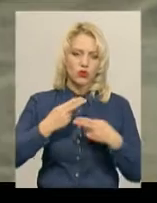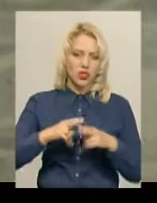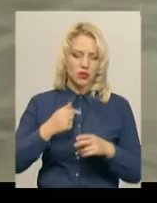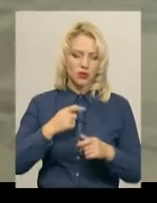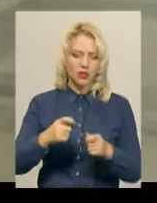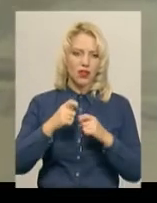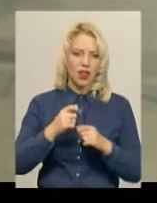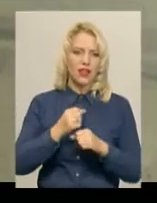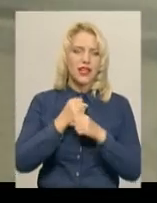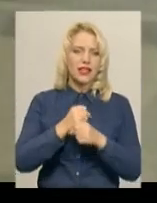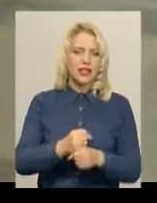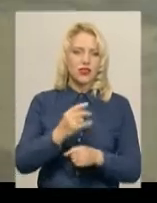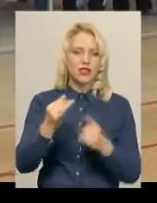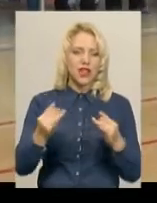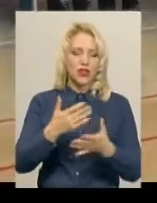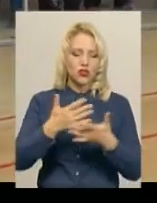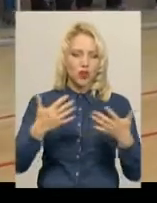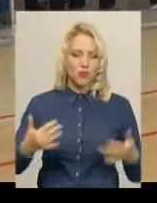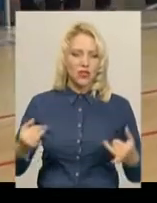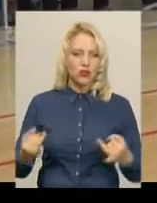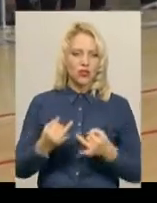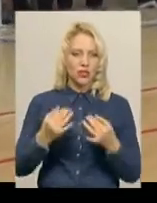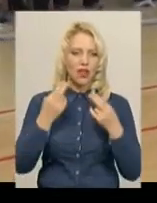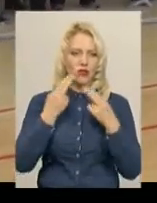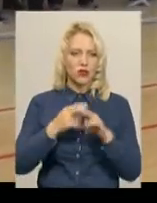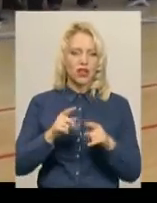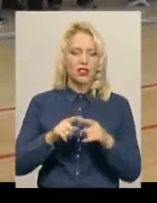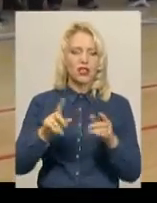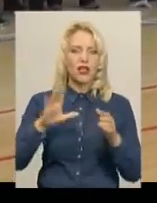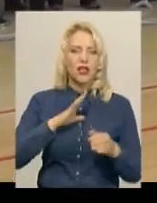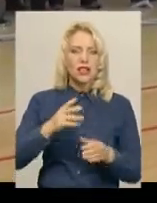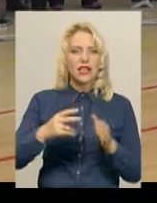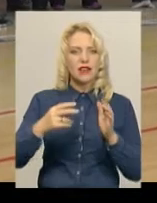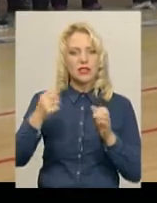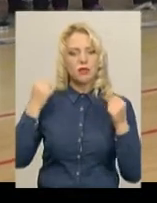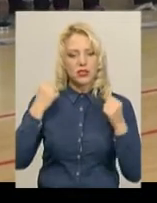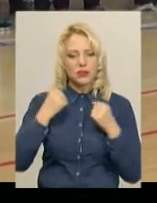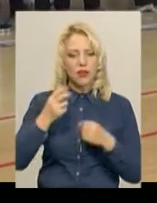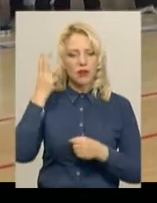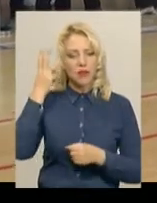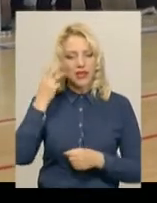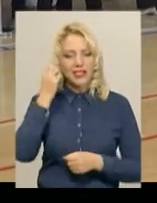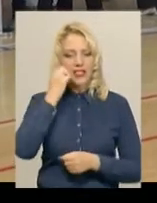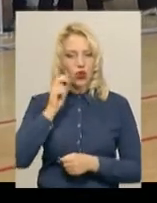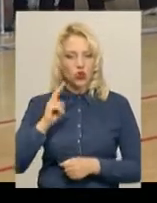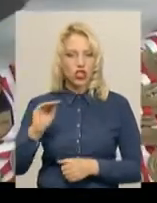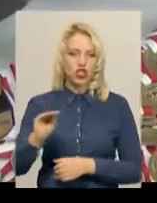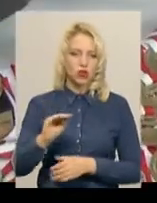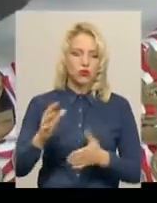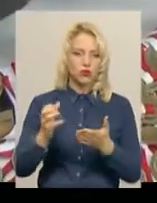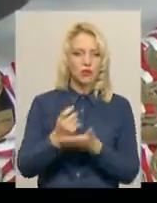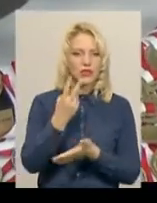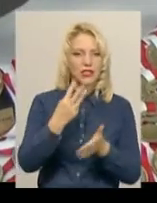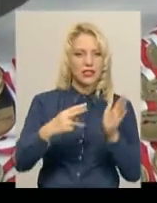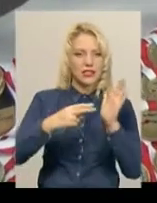кубком за різноманітну і цікаву техніку. Збірна України, яка складалася зі спортсменів Хмельницького, Старокостянтинова та Житомира, здобула 37 медалей –